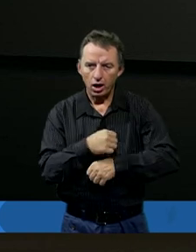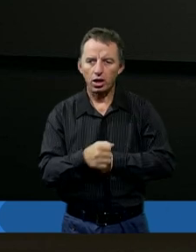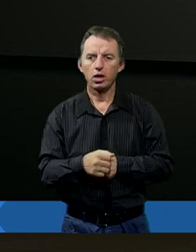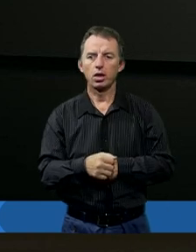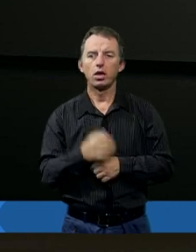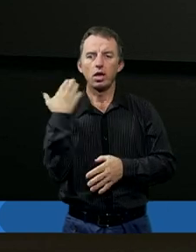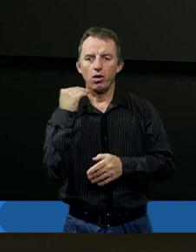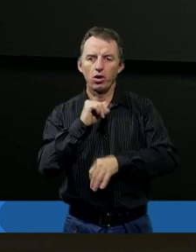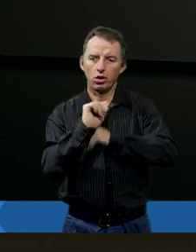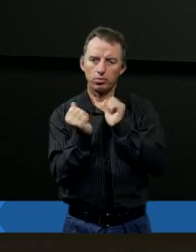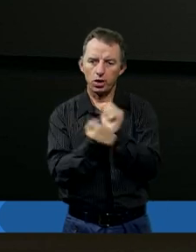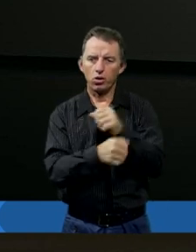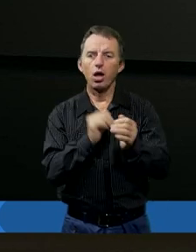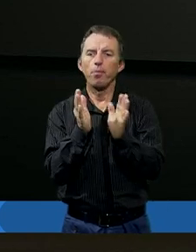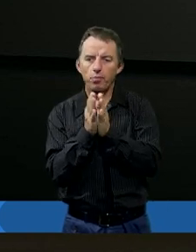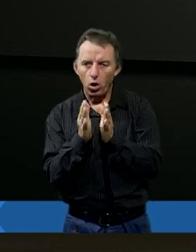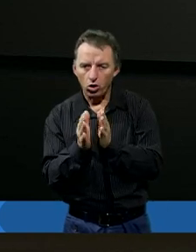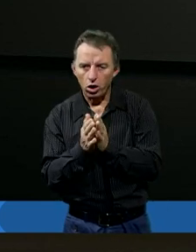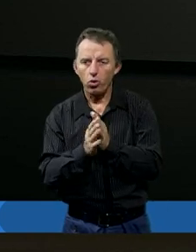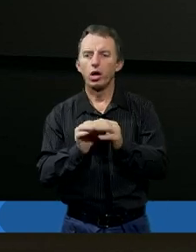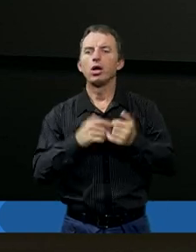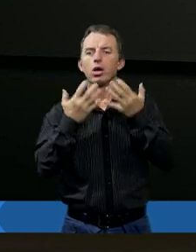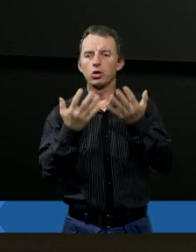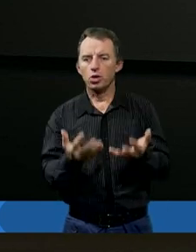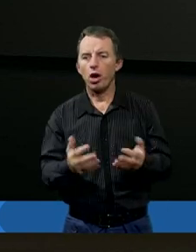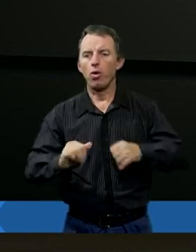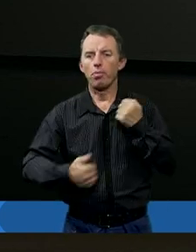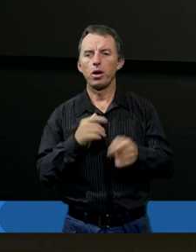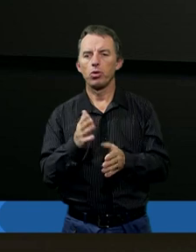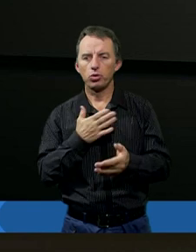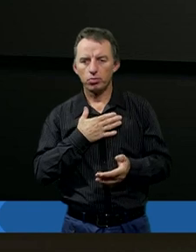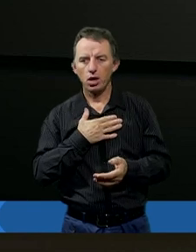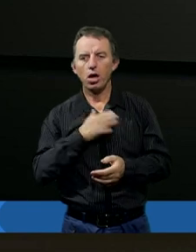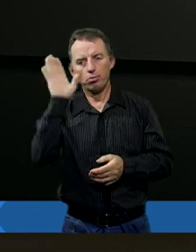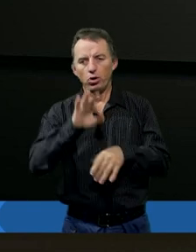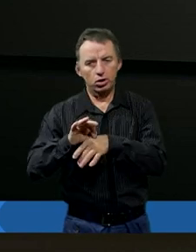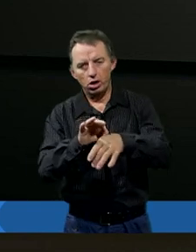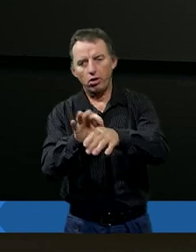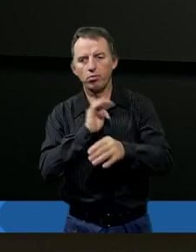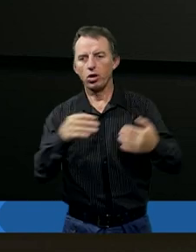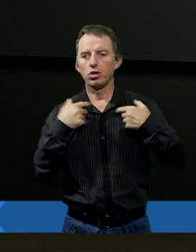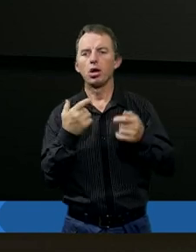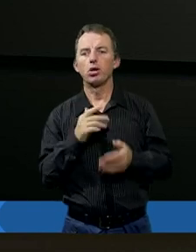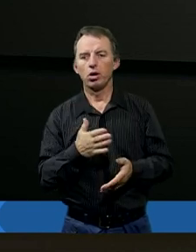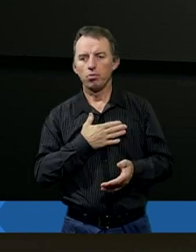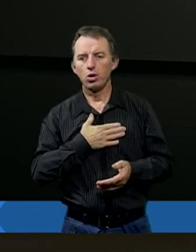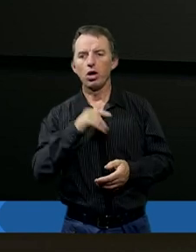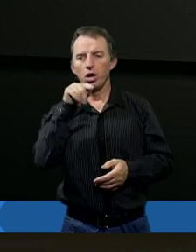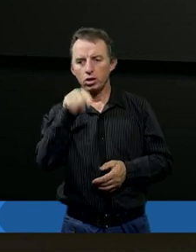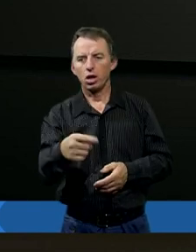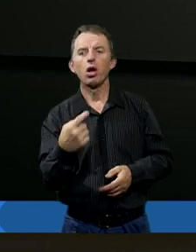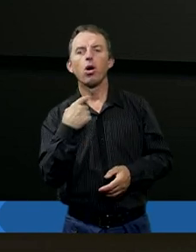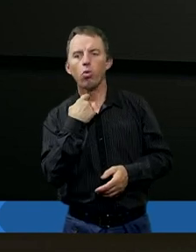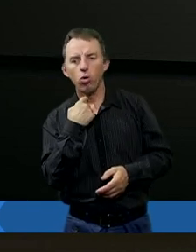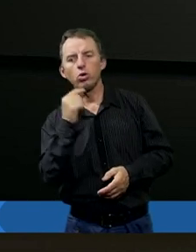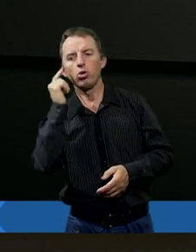Zanim zmieniłam pracę, też się dużo modliłam, bo chciałabym, żeby po pierwsze Bóg kierował moim życiem, a po drugie, żebym ja tego głosu